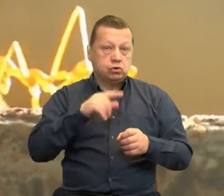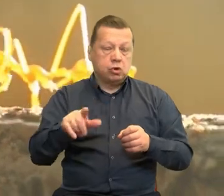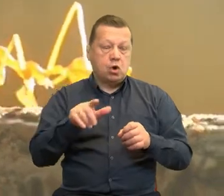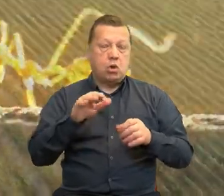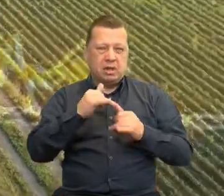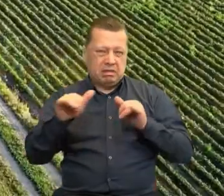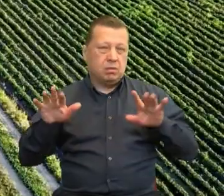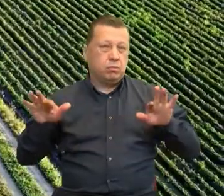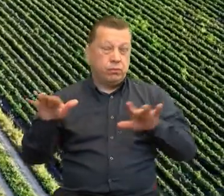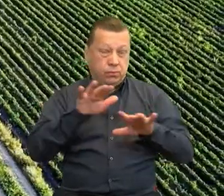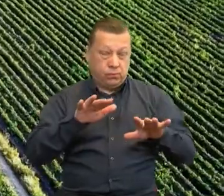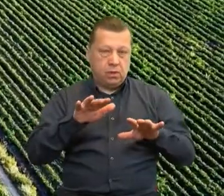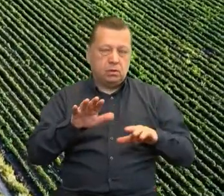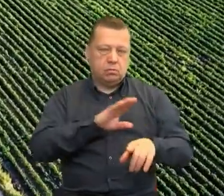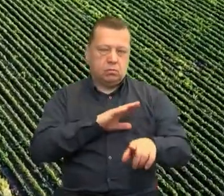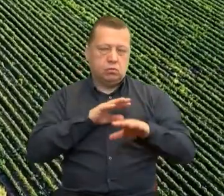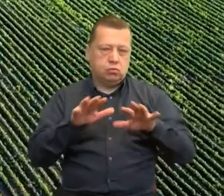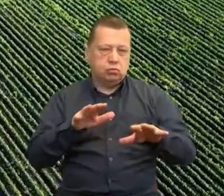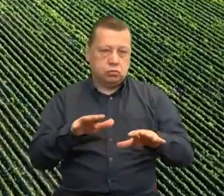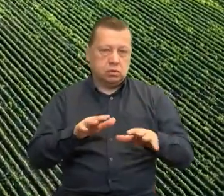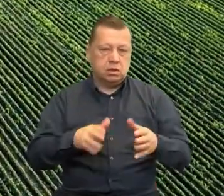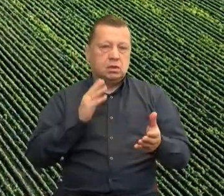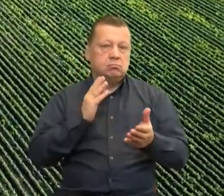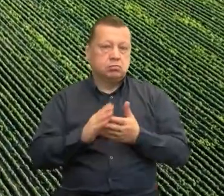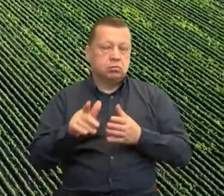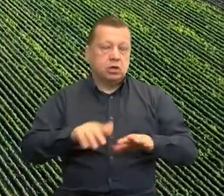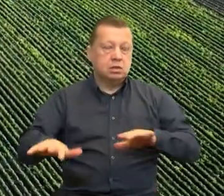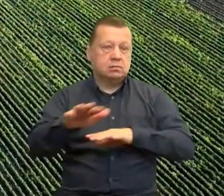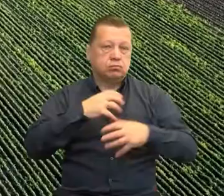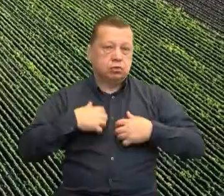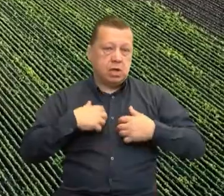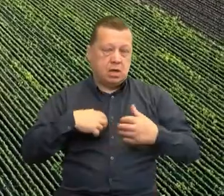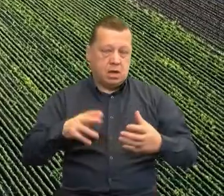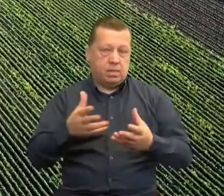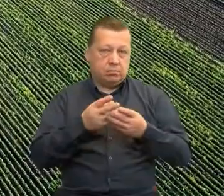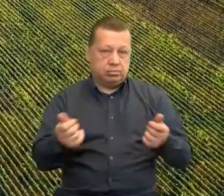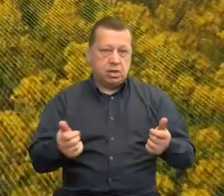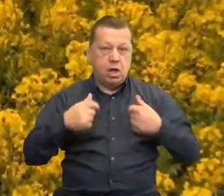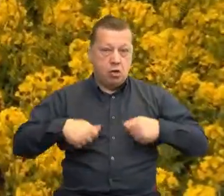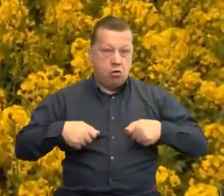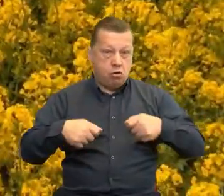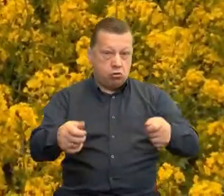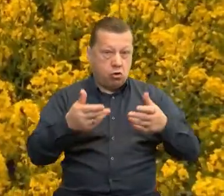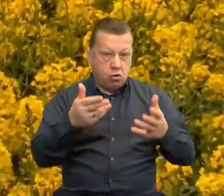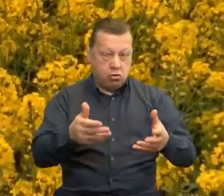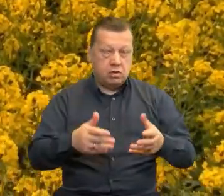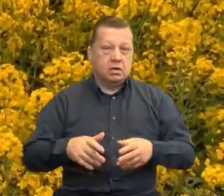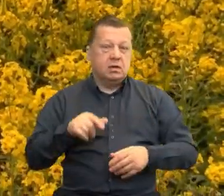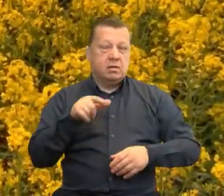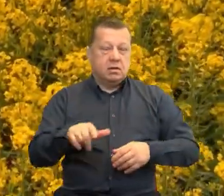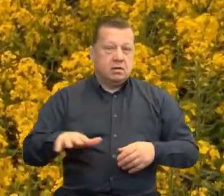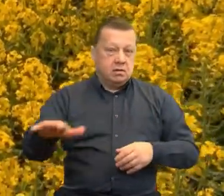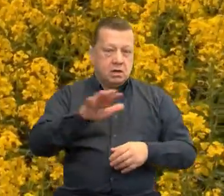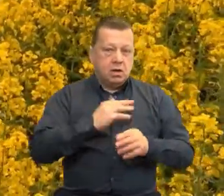masowo wymierają. Główną przyczyną jest utrata siedlisk. Typowy krajobraz rolniczy z wielkoobszarowymi uprawami jednego